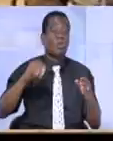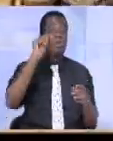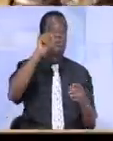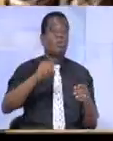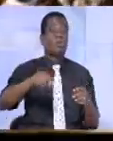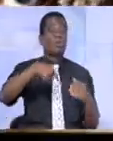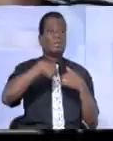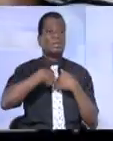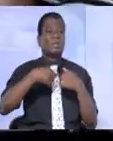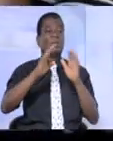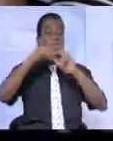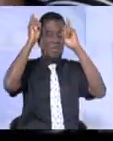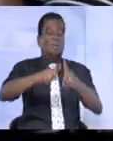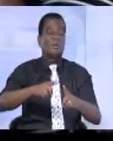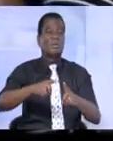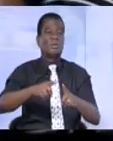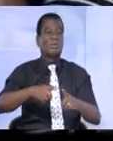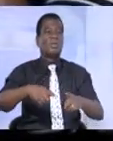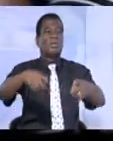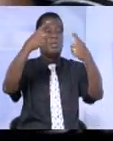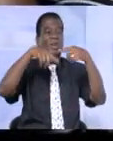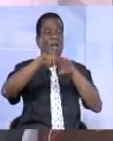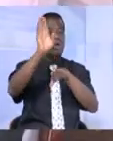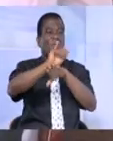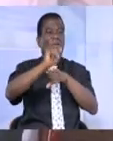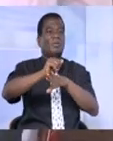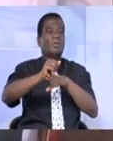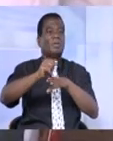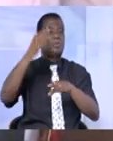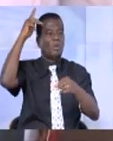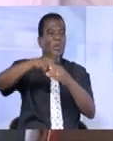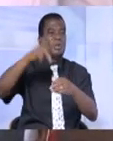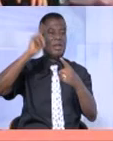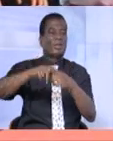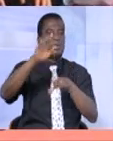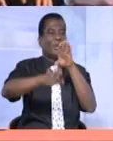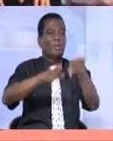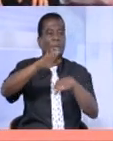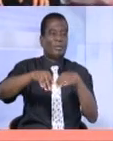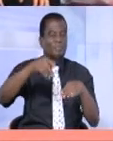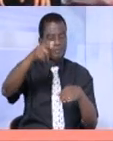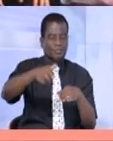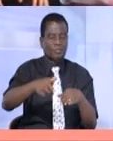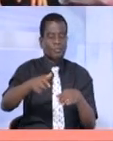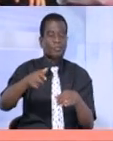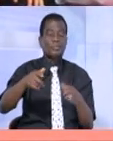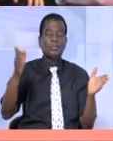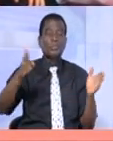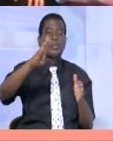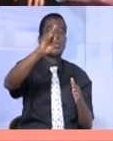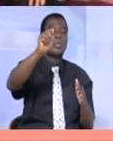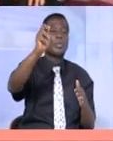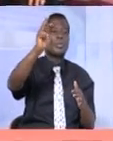j'ai décidé de rentrer en Côte d'Ivoire pour participer à cette marche-là. Pour dire aussi que Grand Bassam ne